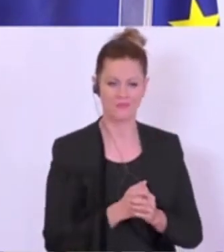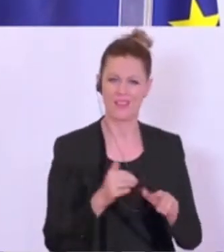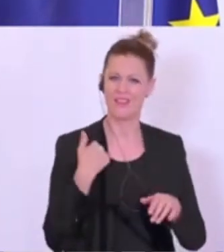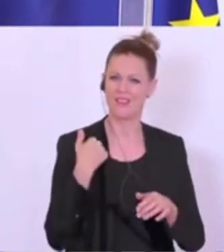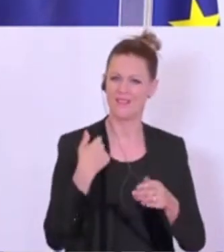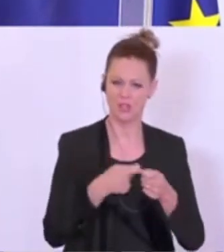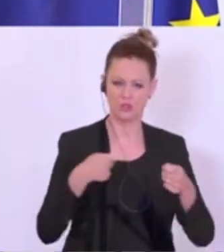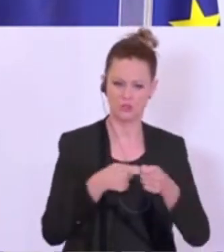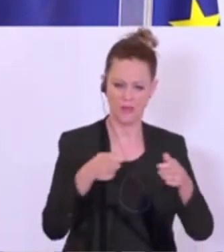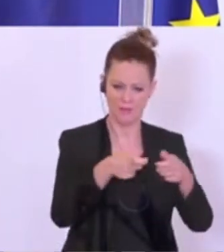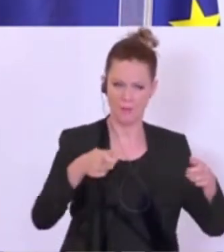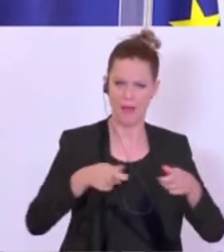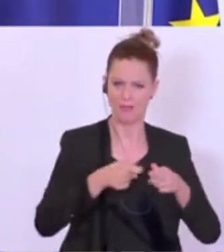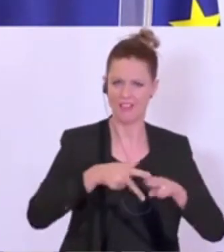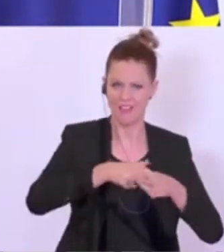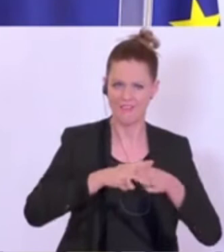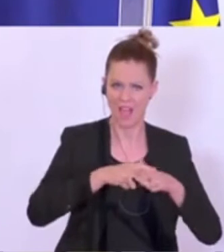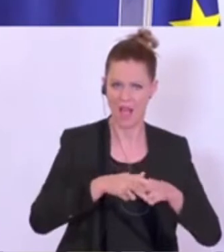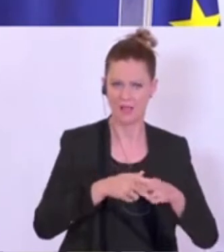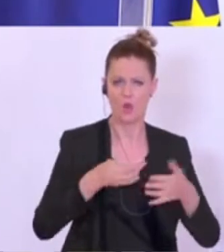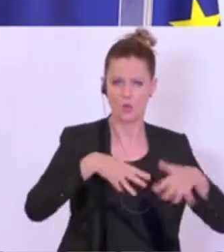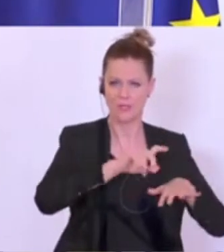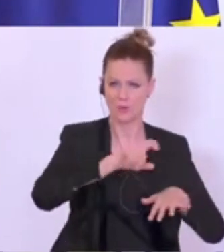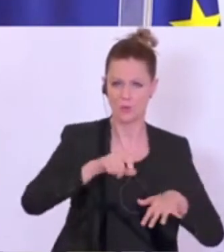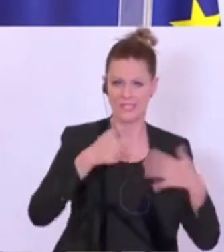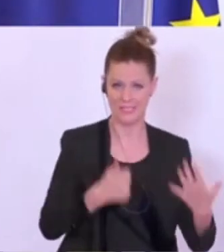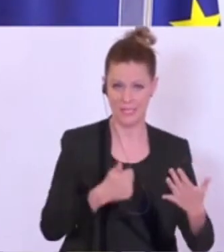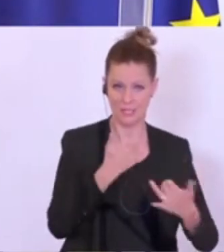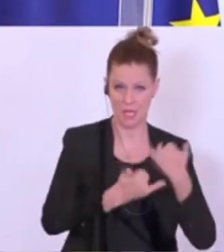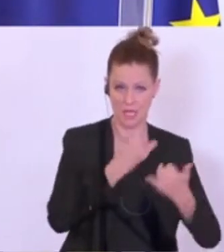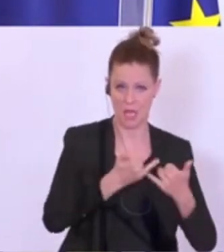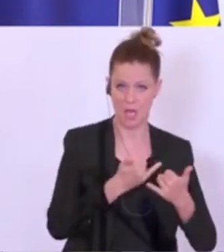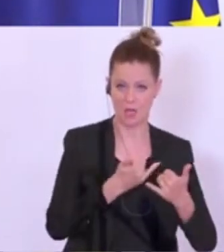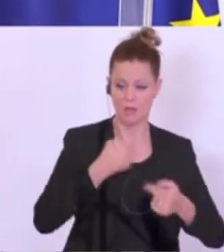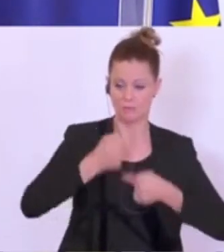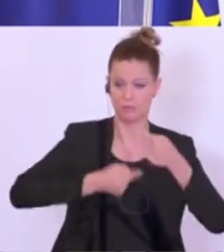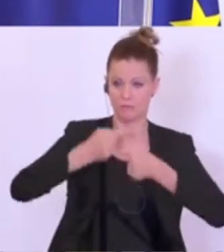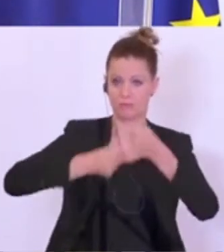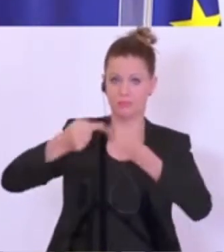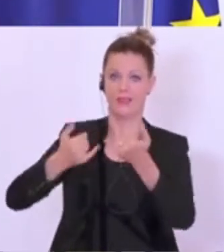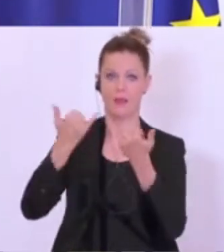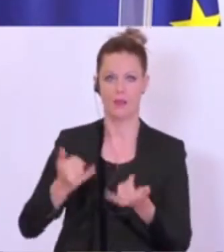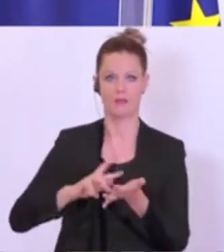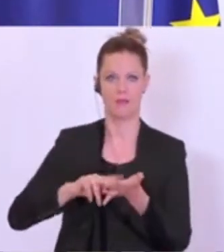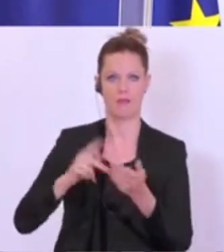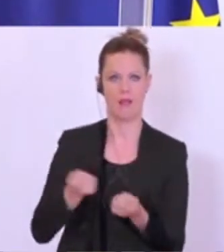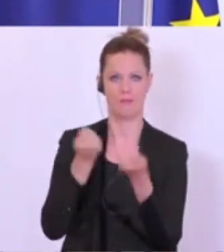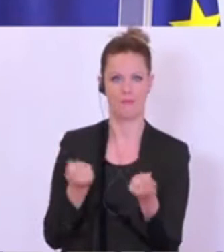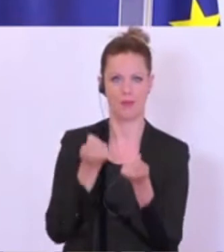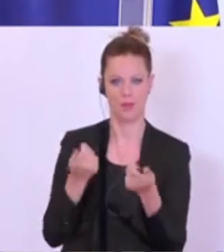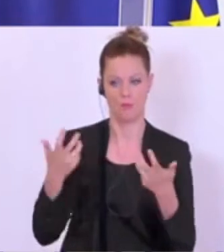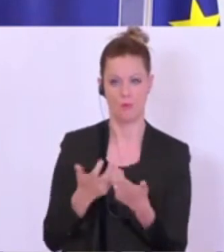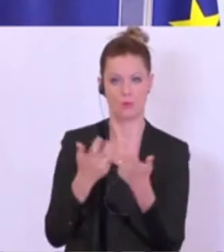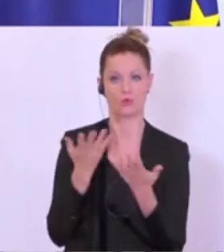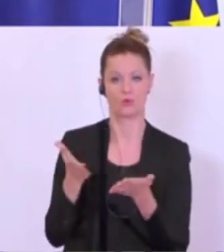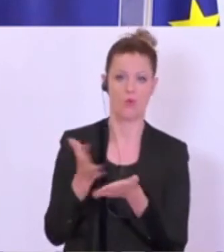Spannplattenwerk in den 60er Jahren zu einem modernen digitalen Betrieb, der diese Digitalisierung in der Produktion entsprechend